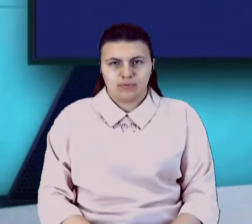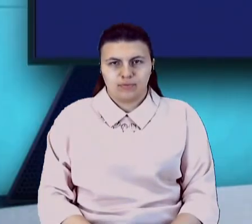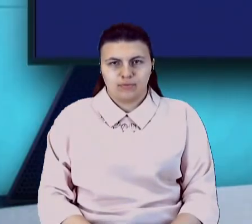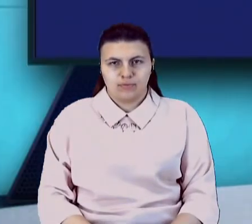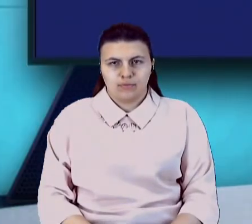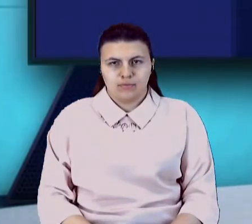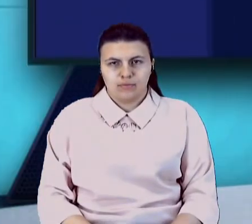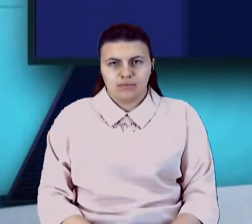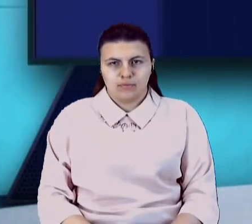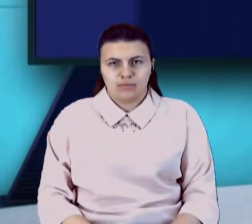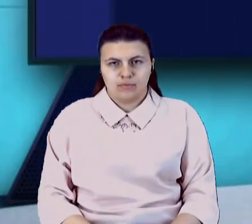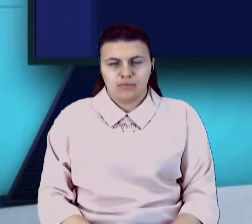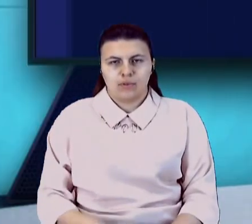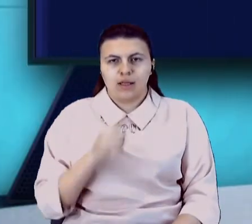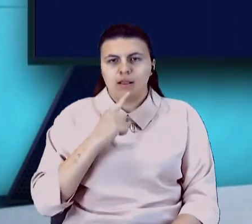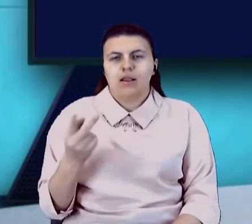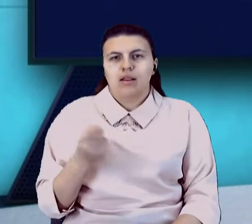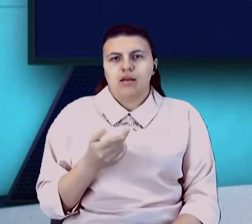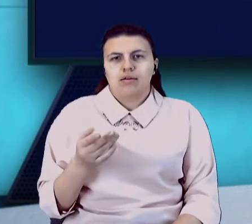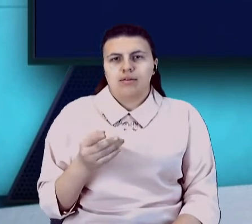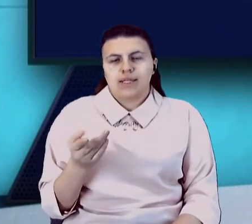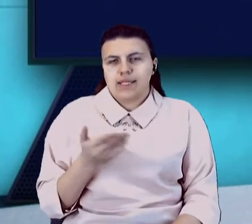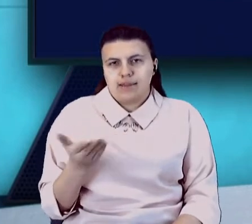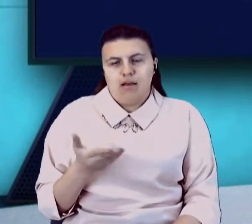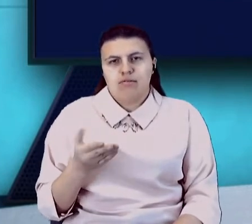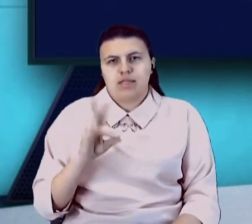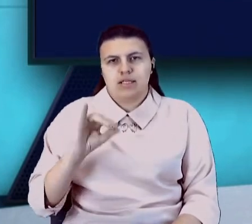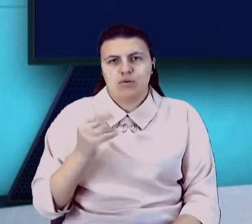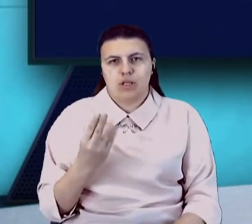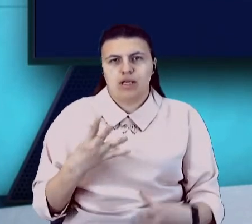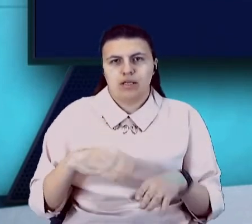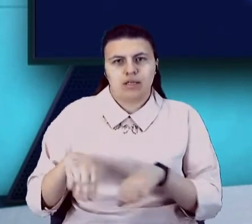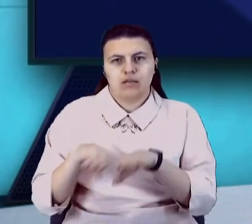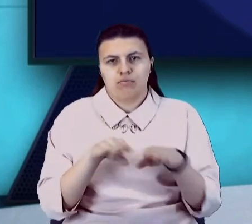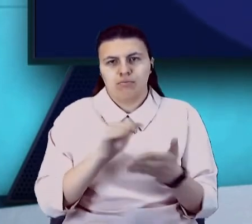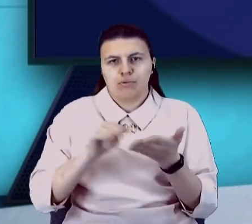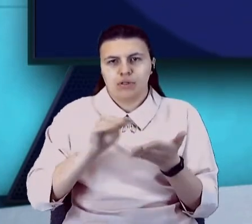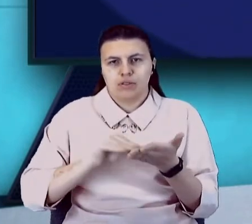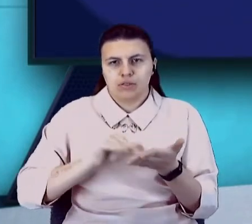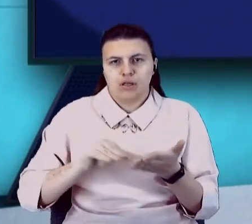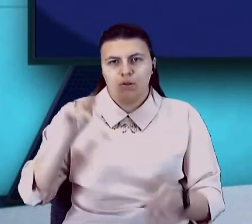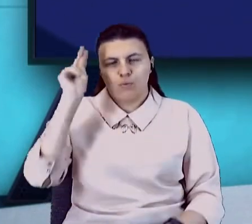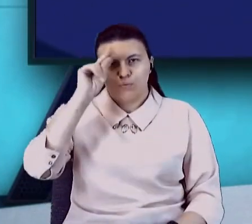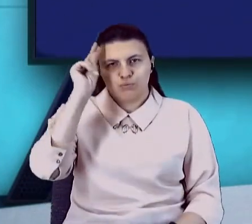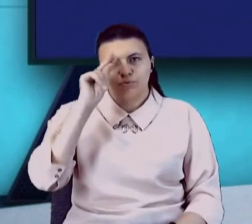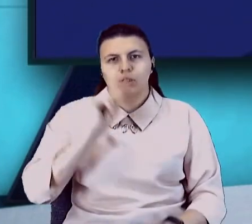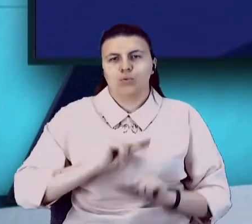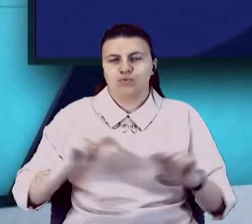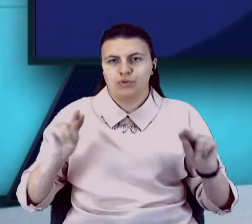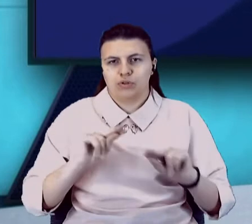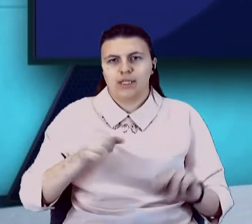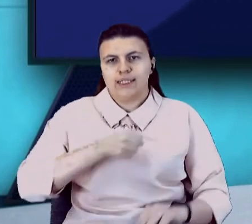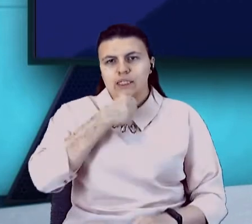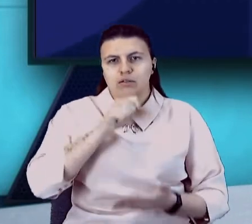Диктант Національної єдності писали сьогодні учні та вчителі Авдіївської шостої школи. До старшокласників приєдналася